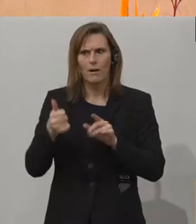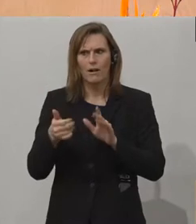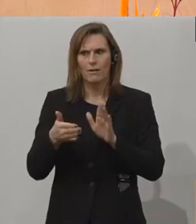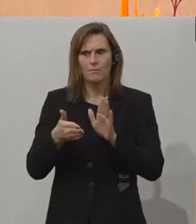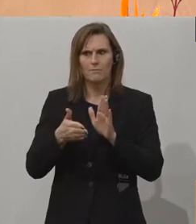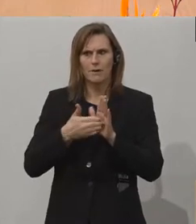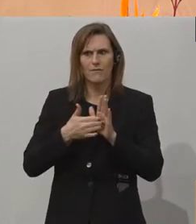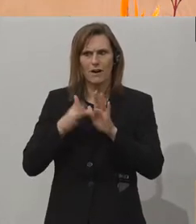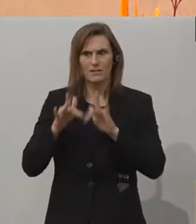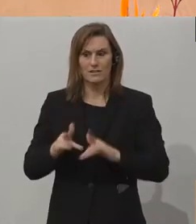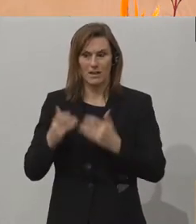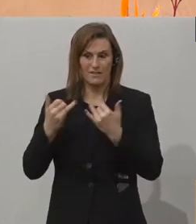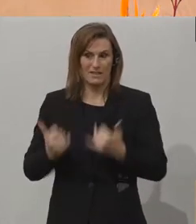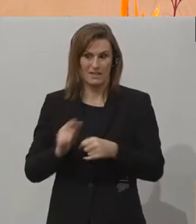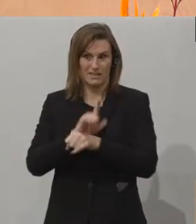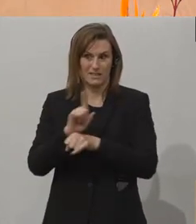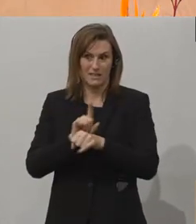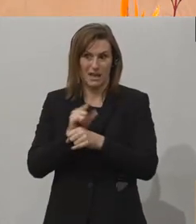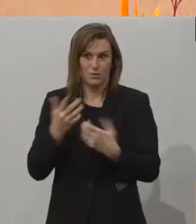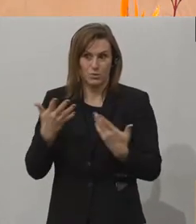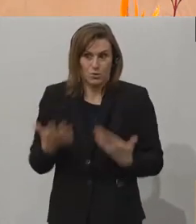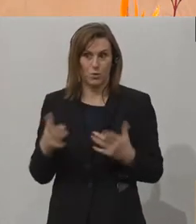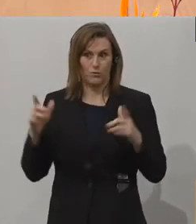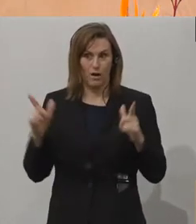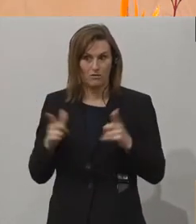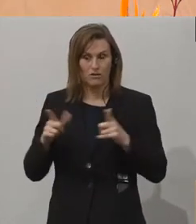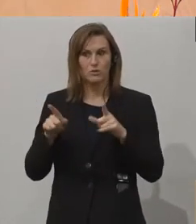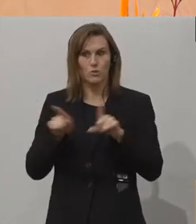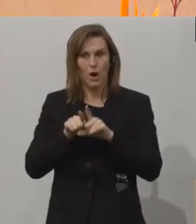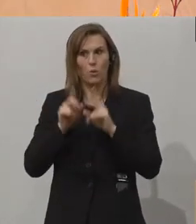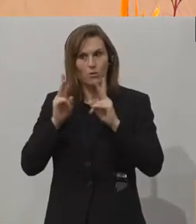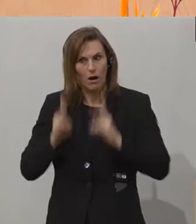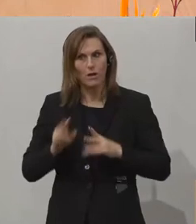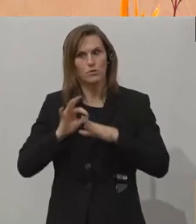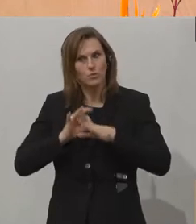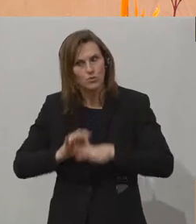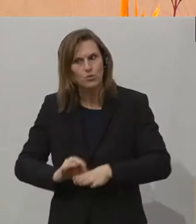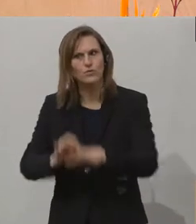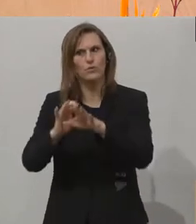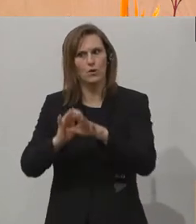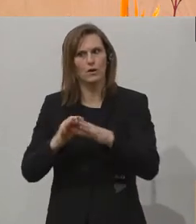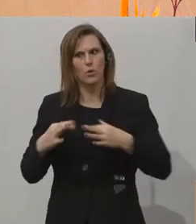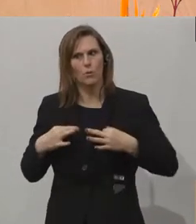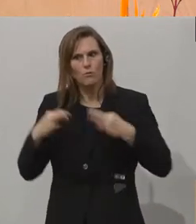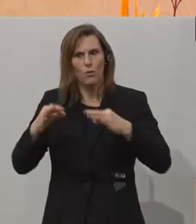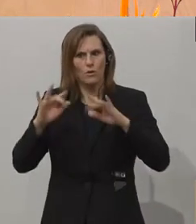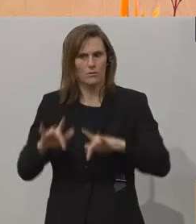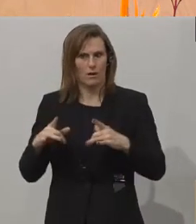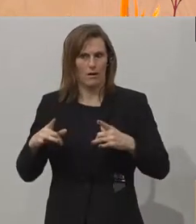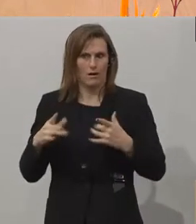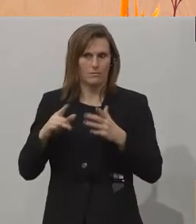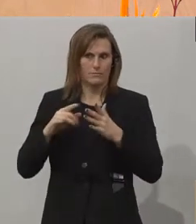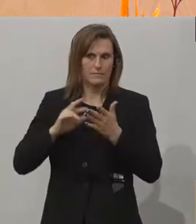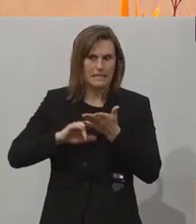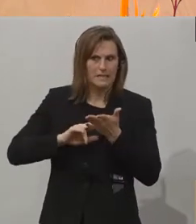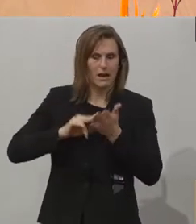dass sich in Zeiten wie diesen Veranstaltungen auch durchführen lassen und durchaus Resonanz finden. Und so hoffe ich, dass